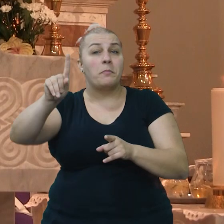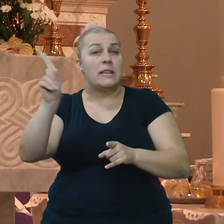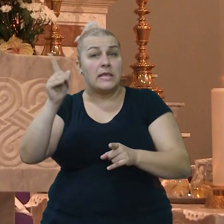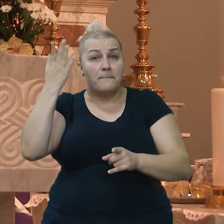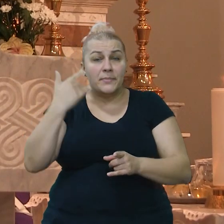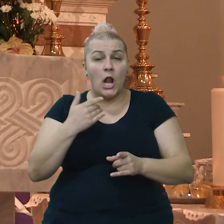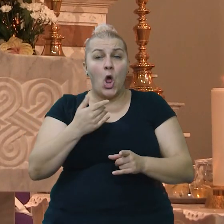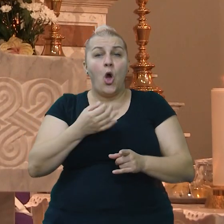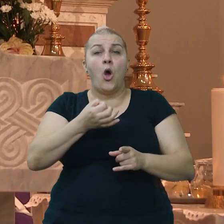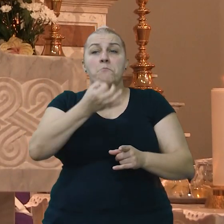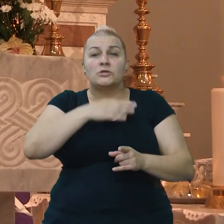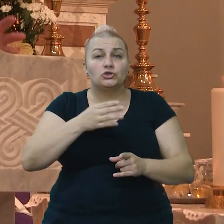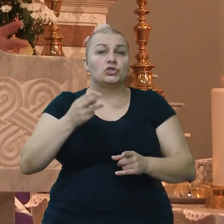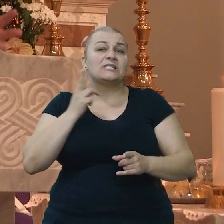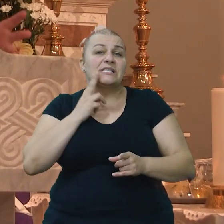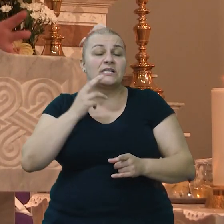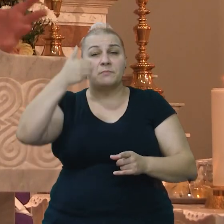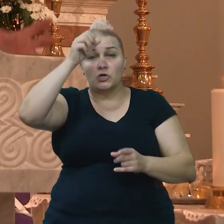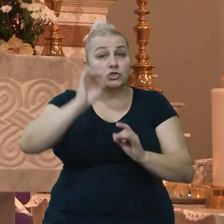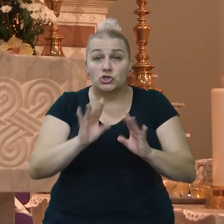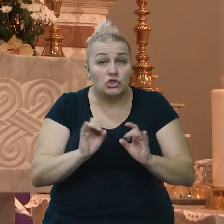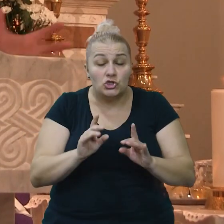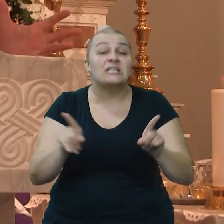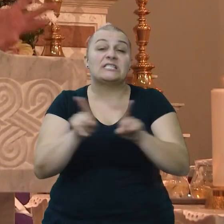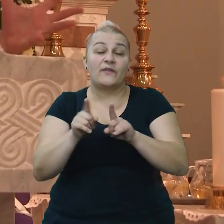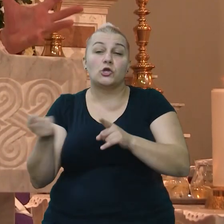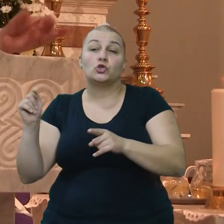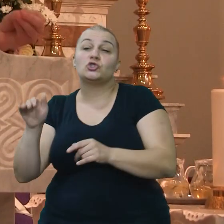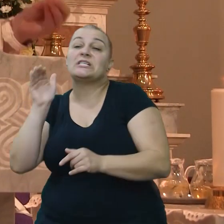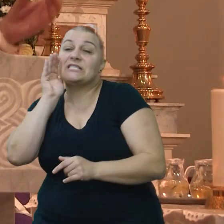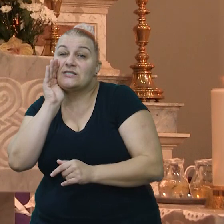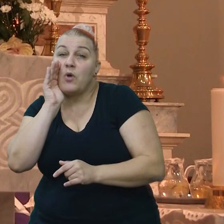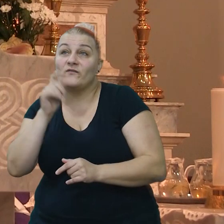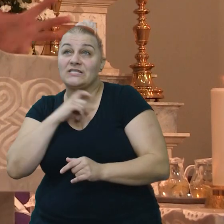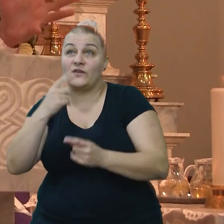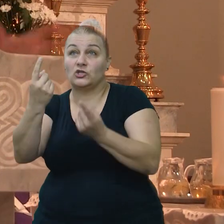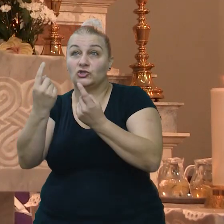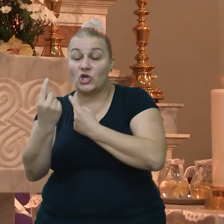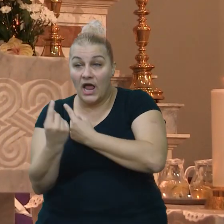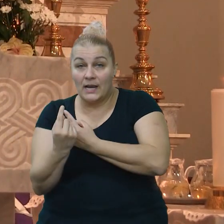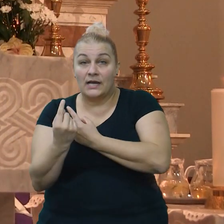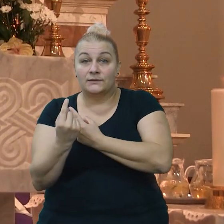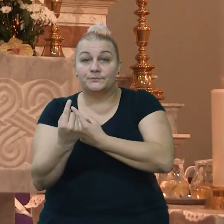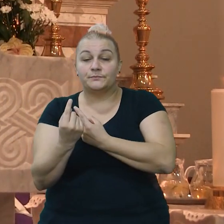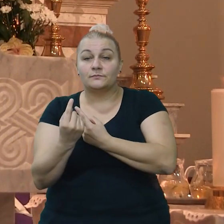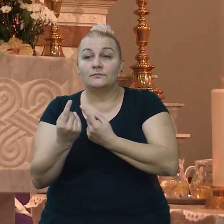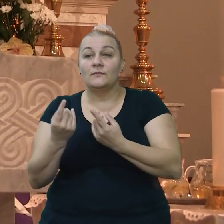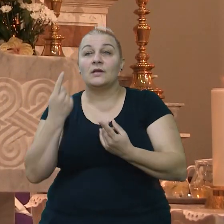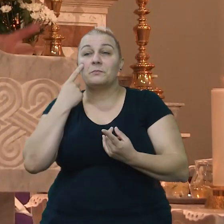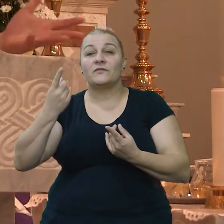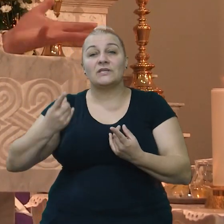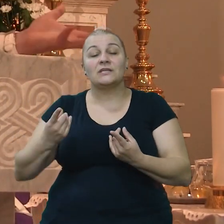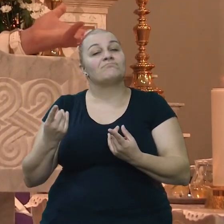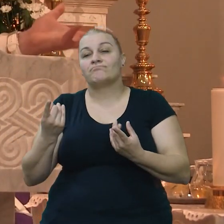sakramenta. Kad vidi, došao je pravata svečeni, on vidi, bitka je, spašavaj glavu.